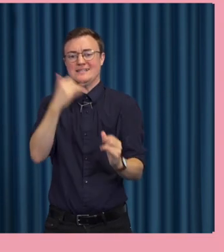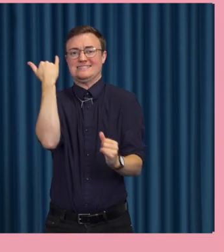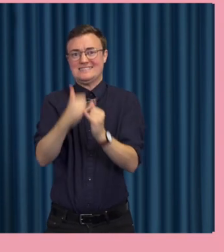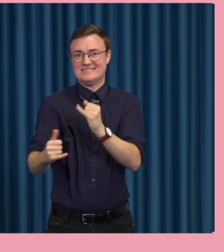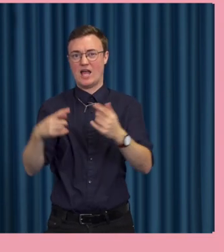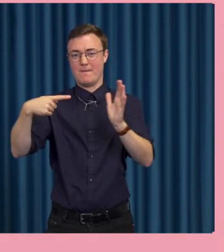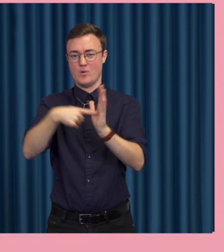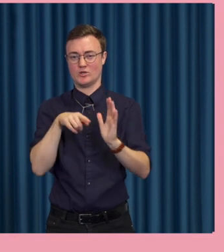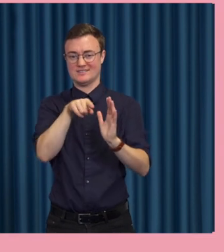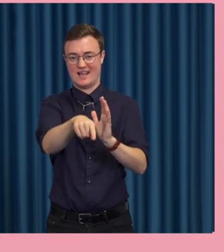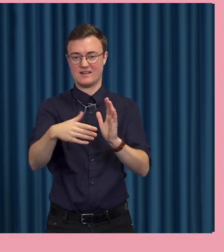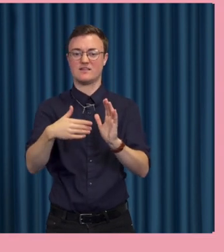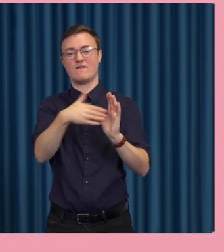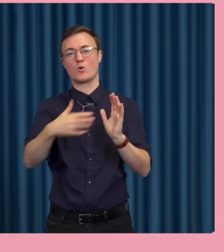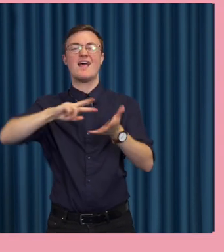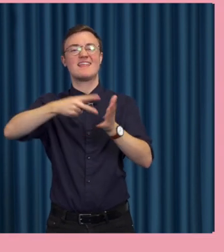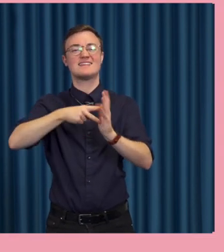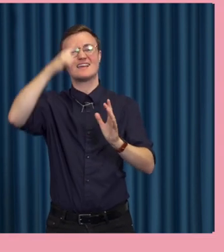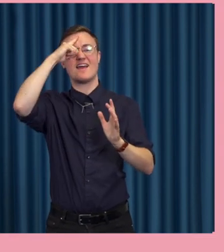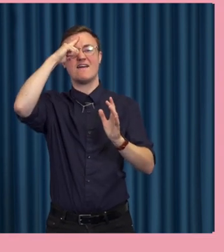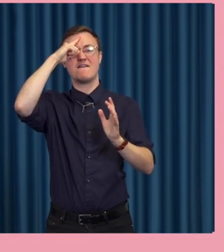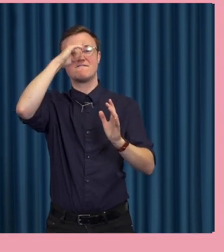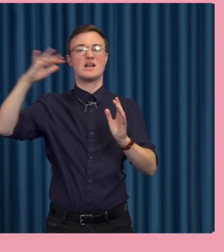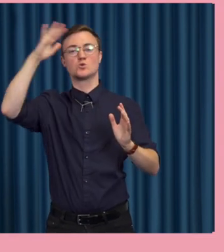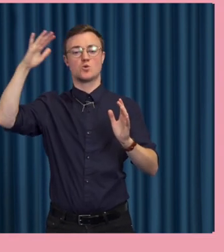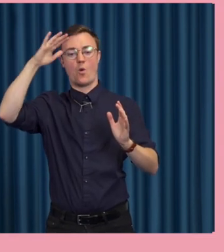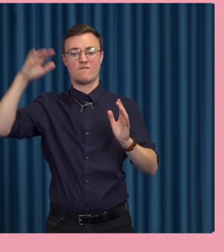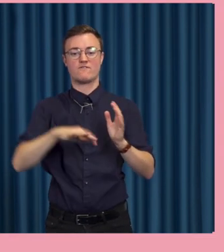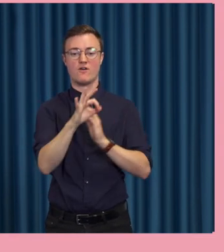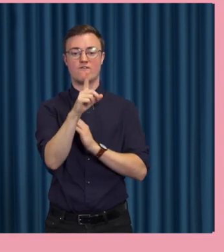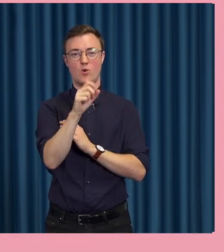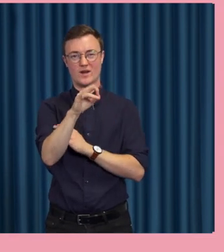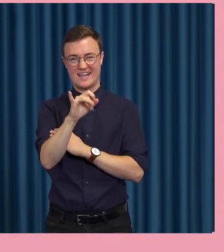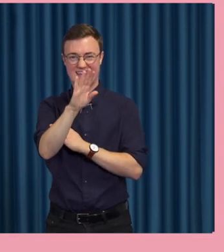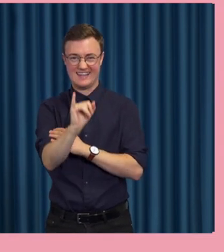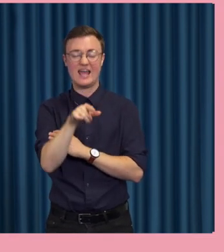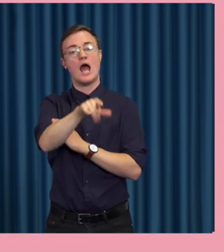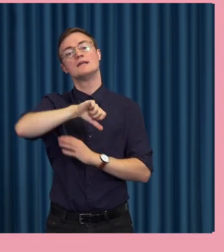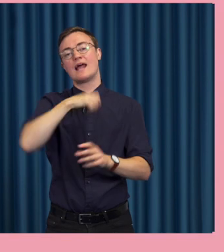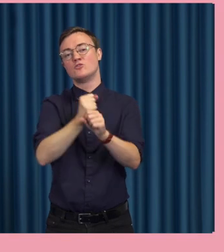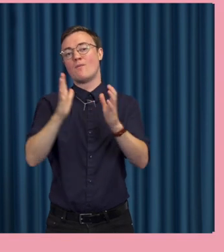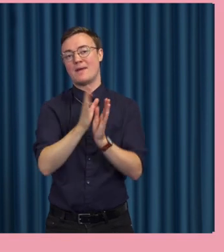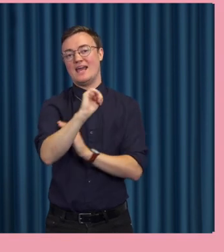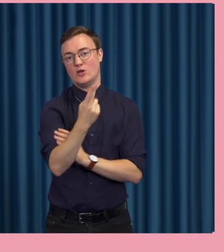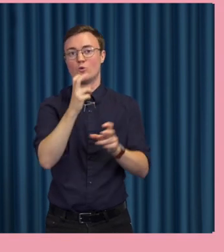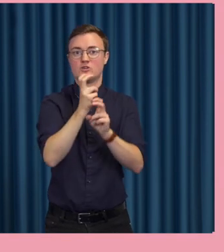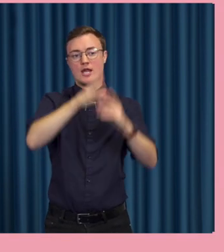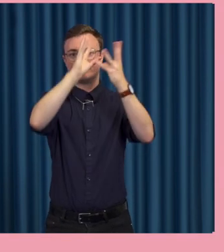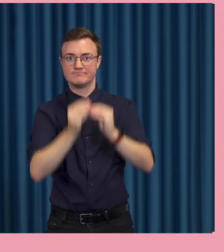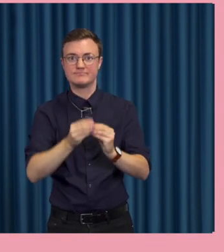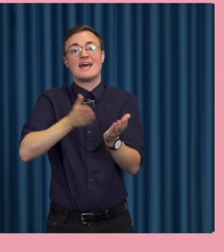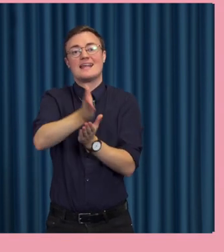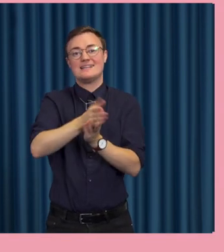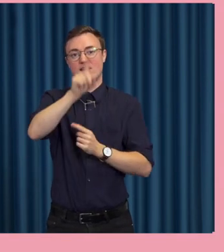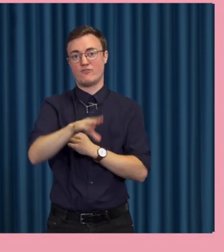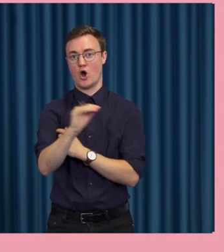punkten där som är Luciano Floridi, en slags teknikfilosof i Oxford, som även är med i EU-sammanhangen och liksom tar fram guidelines för AI